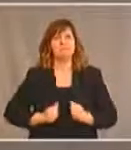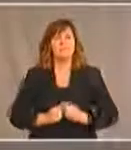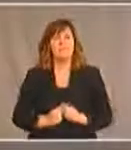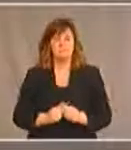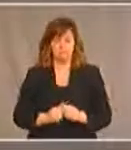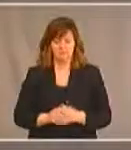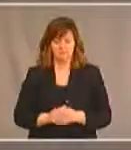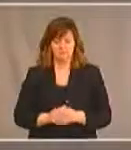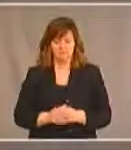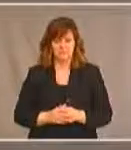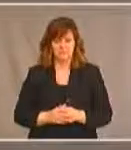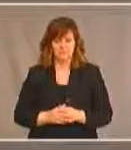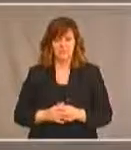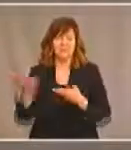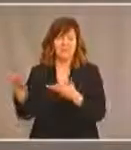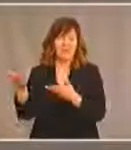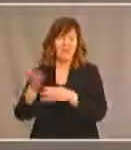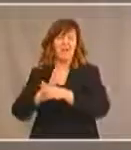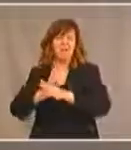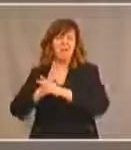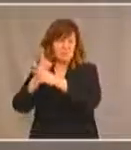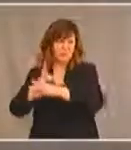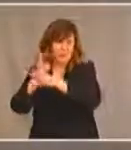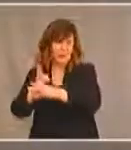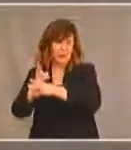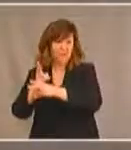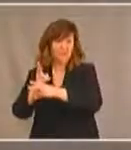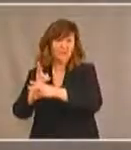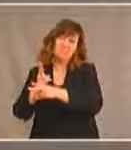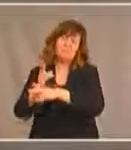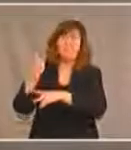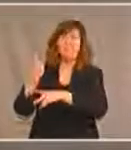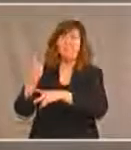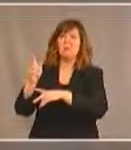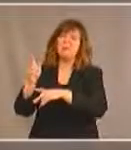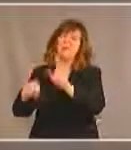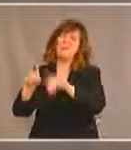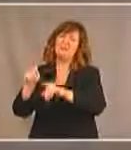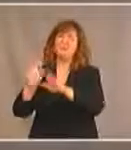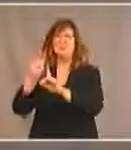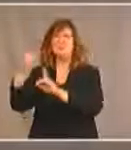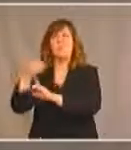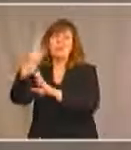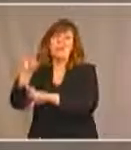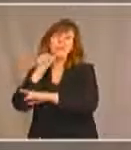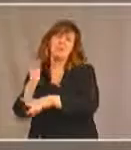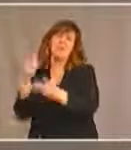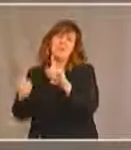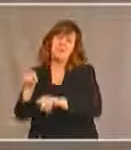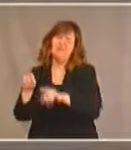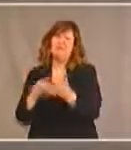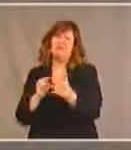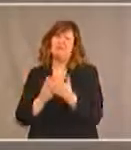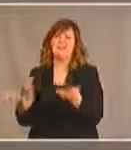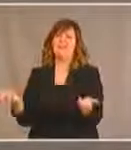Des soins qui ne sont pas toujours sans danger point de vue culturel. Et ceci peut être traumatisant pour